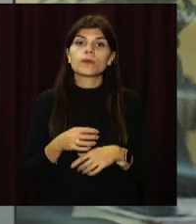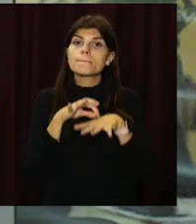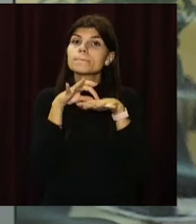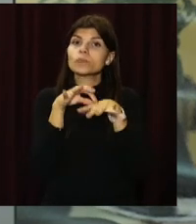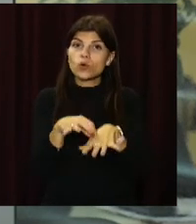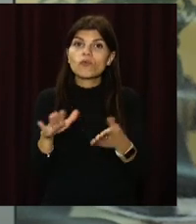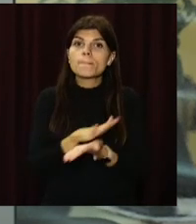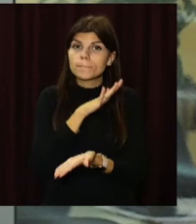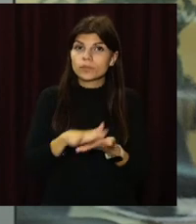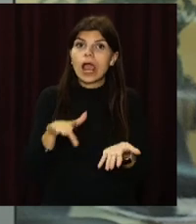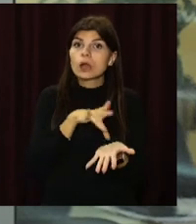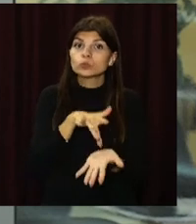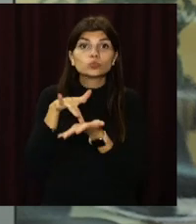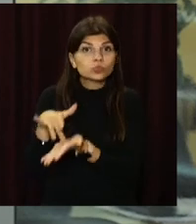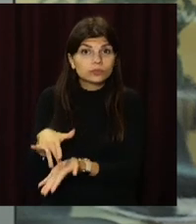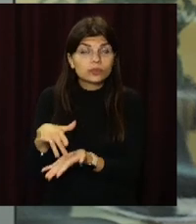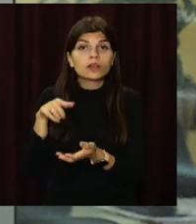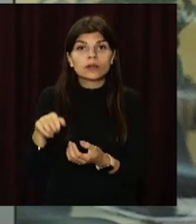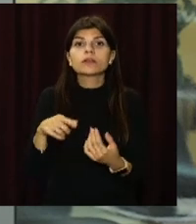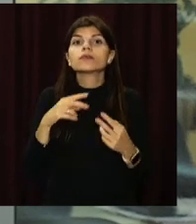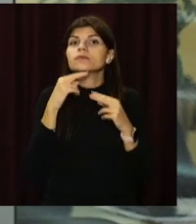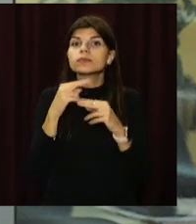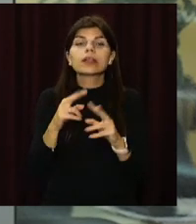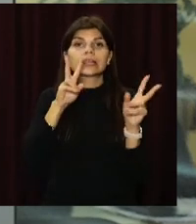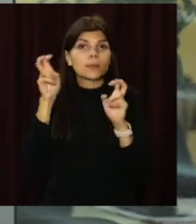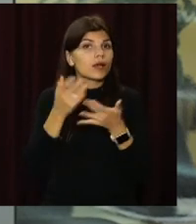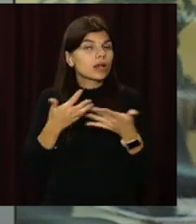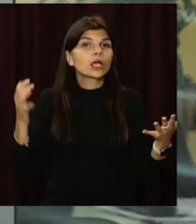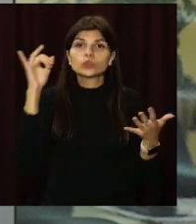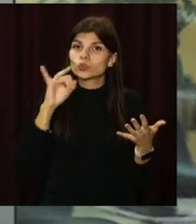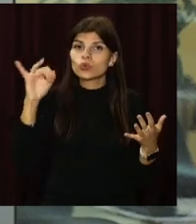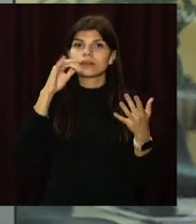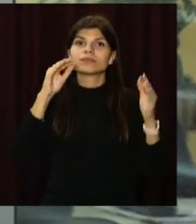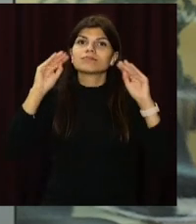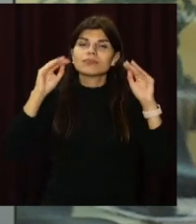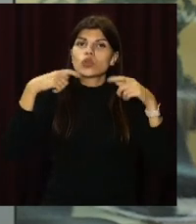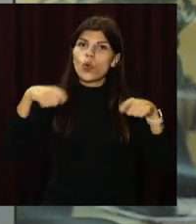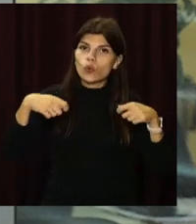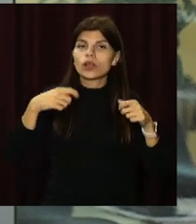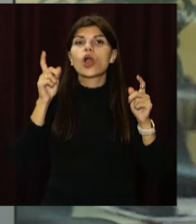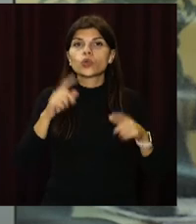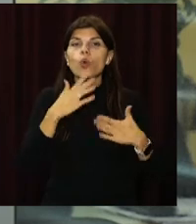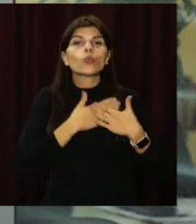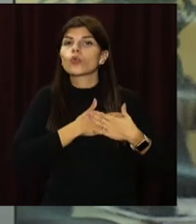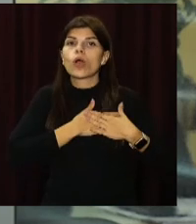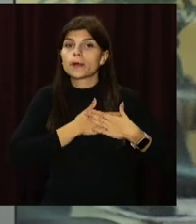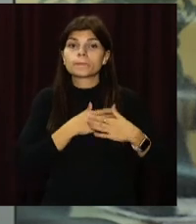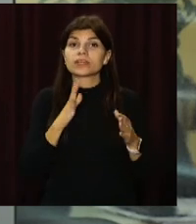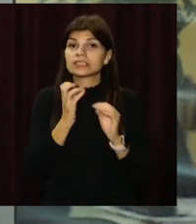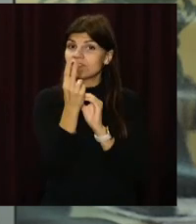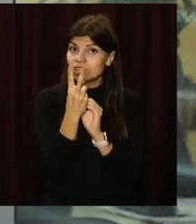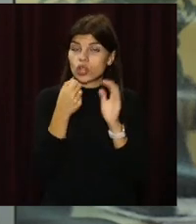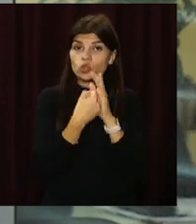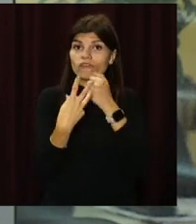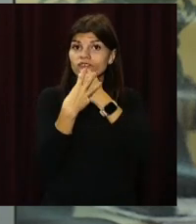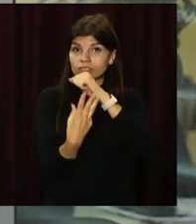будуть проводити безкоштовні екскурсії. Їх присвятять різним темам – історії, архітектурі, торгівлі і навіть коханню. З